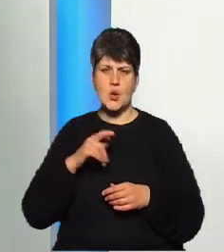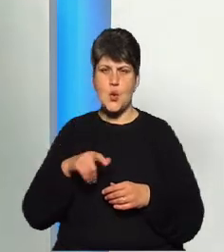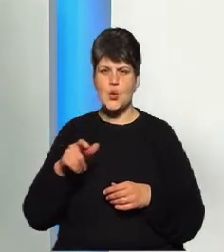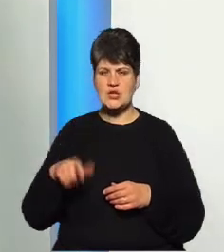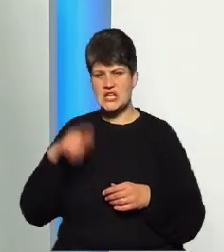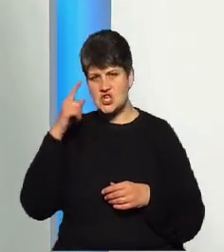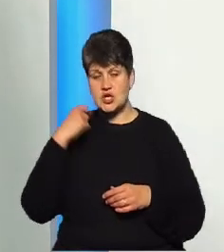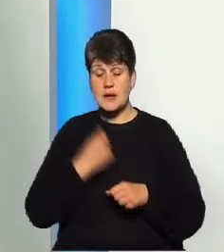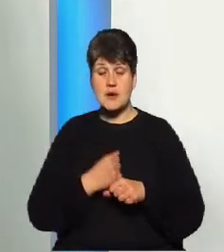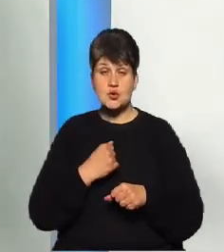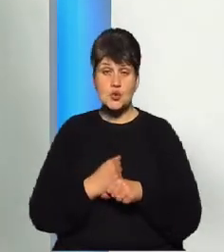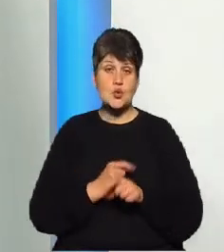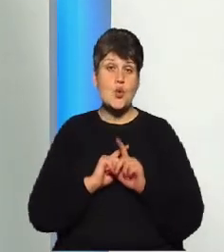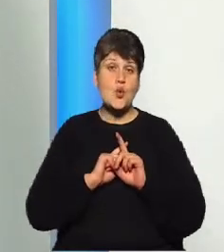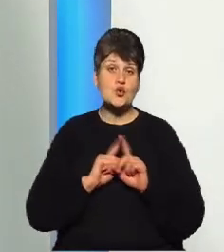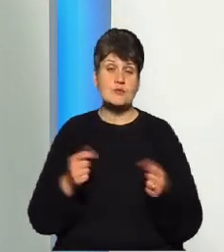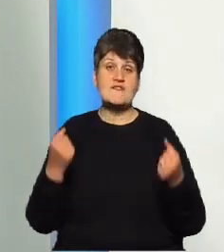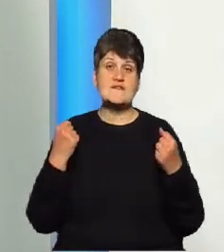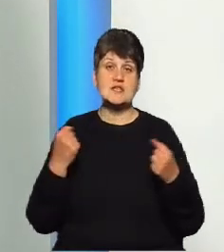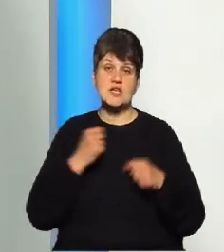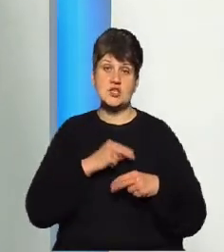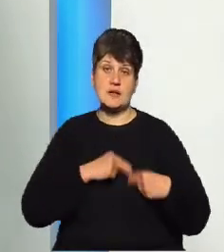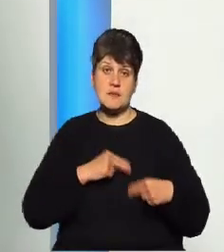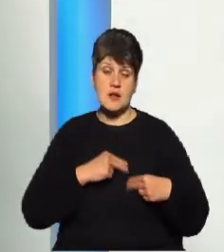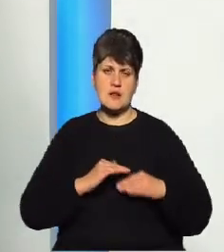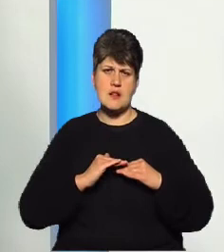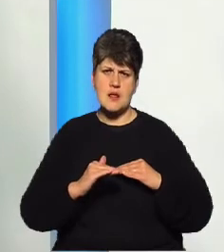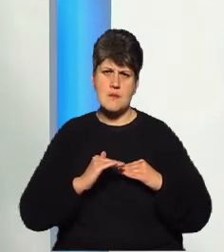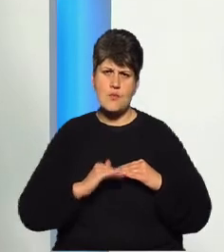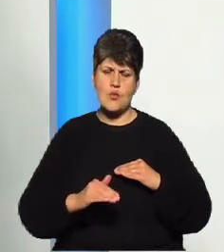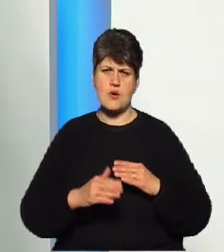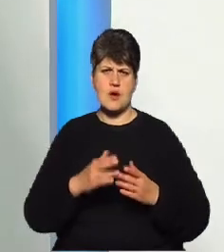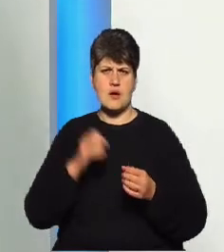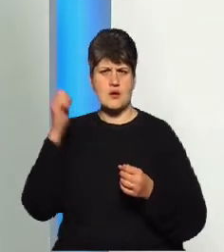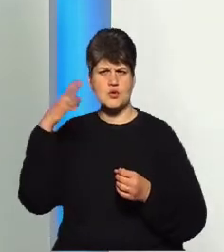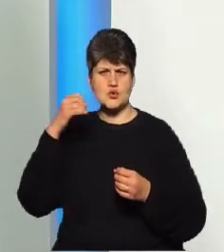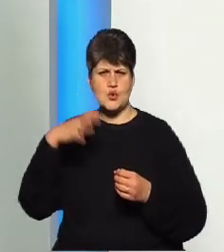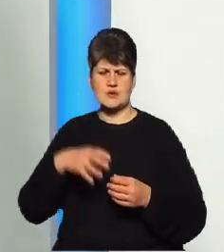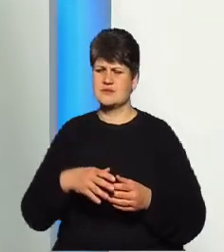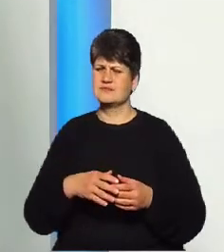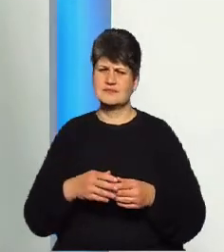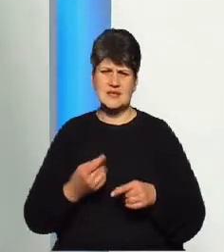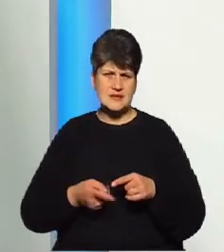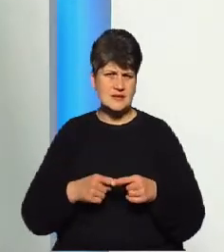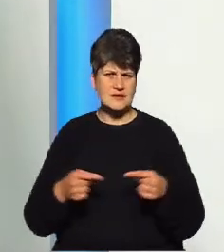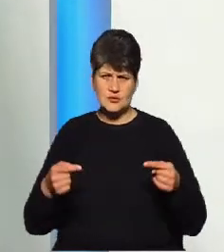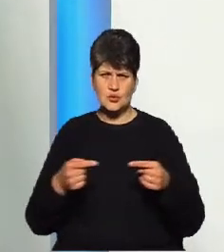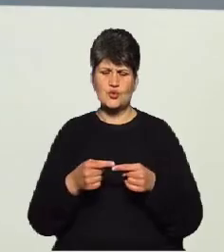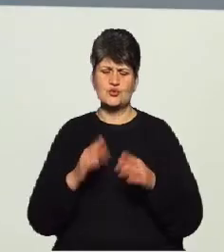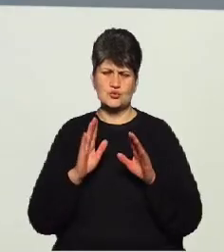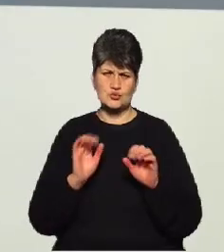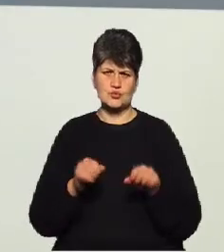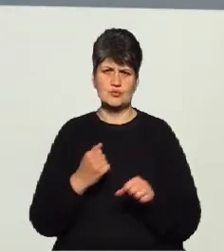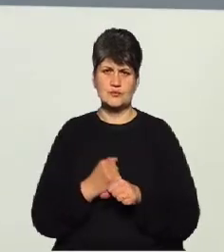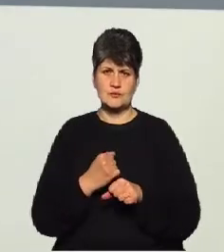фізичний труд на полях і так далі, під прямим сонцем. Безперечно, що це може зіграти фатальну роль.